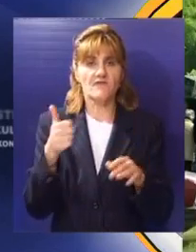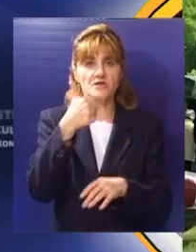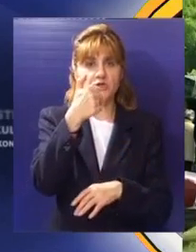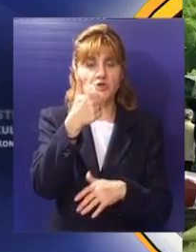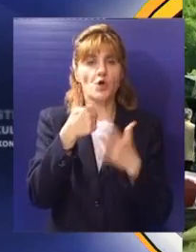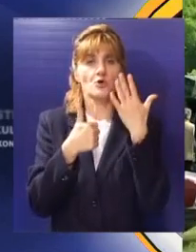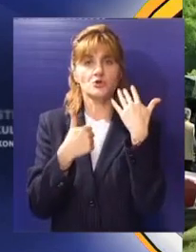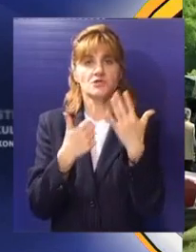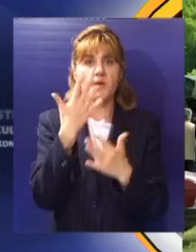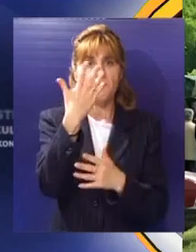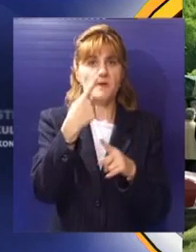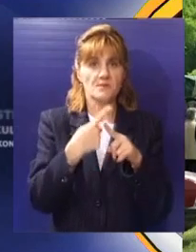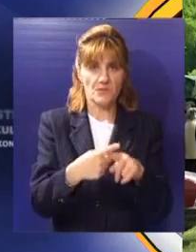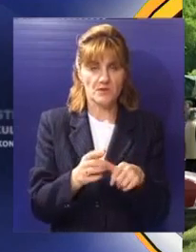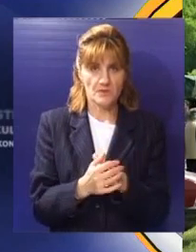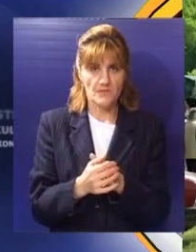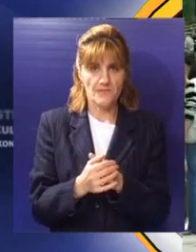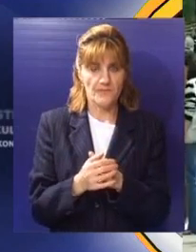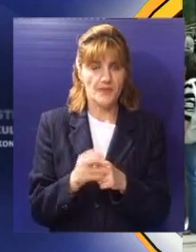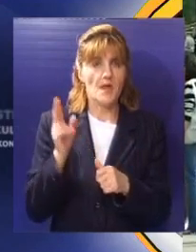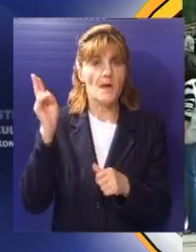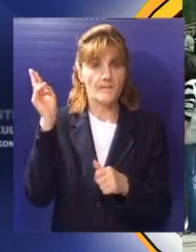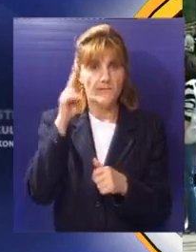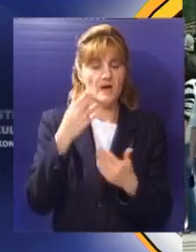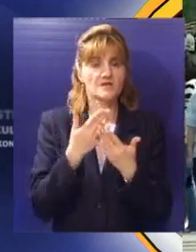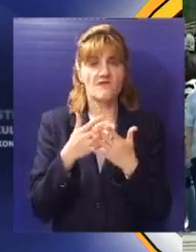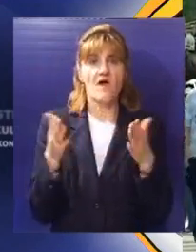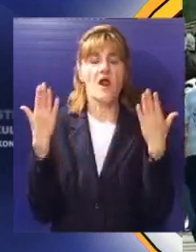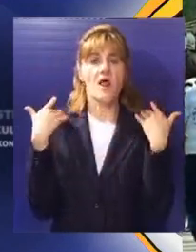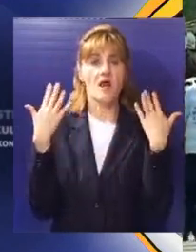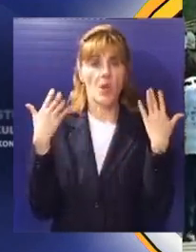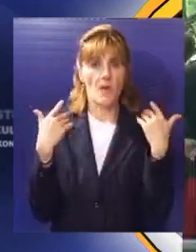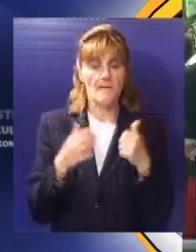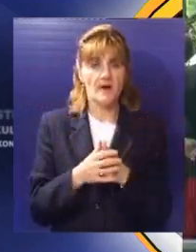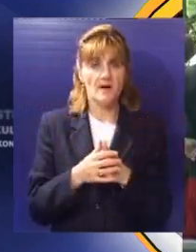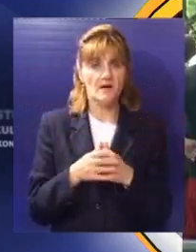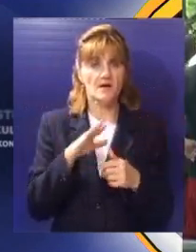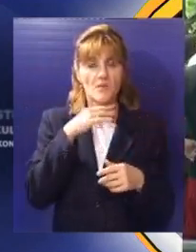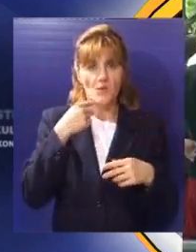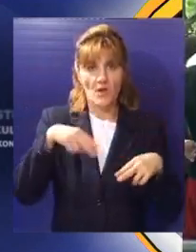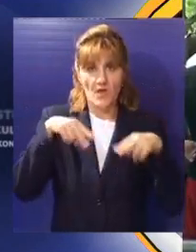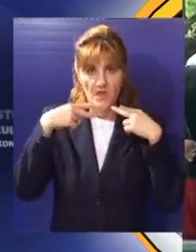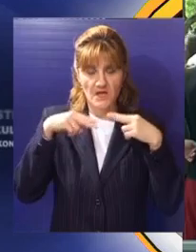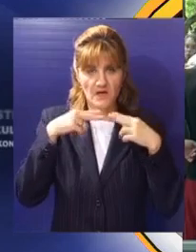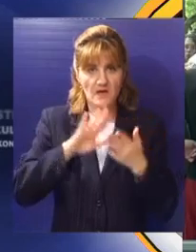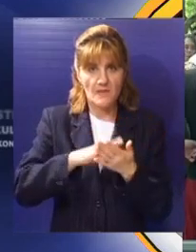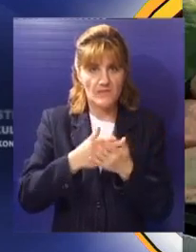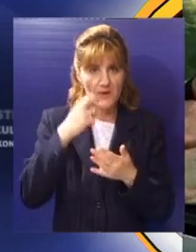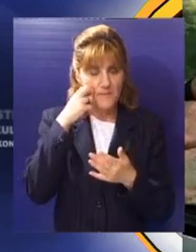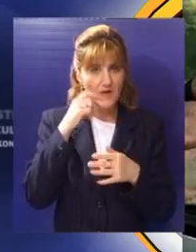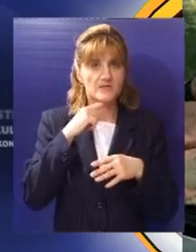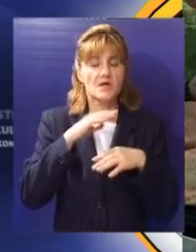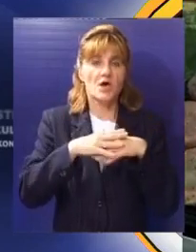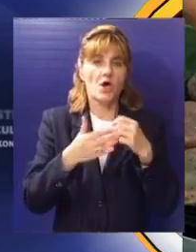165. turistička sezona. Tada Palić postoje Veliki Luna Park, restoran sa bezbroj roštilja i kotlića i